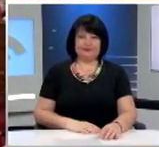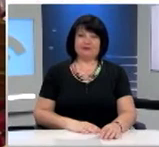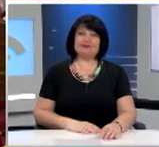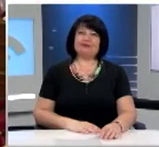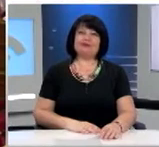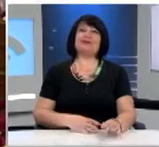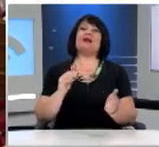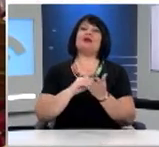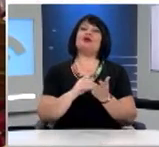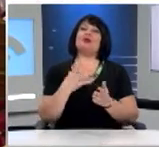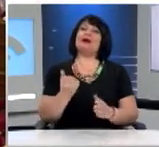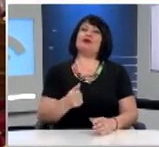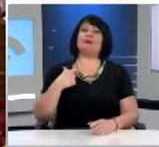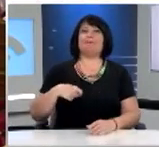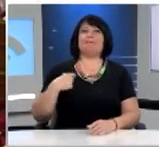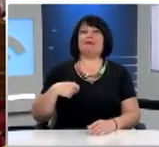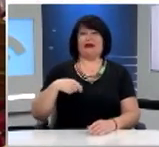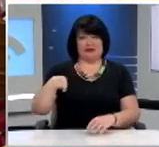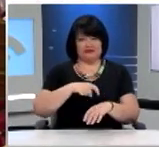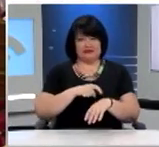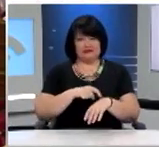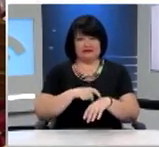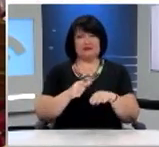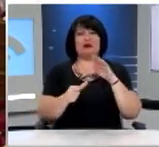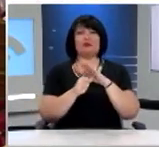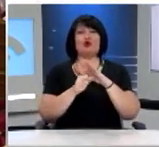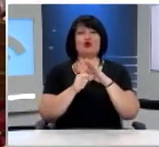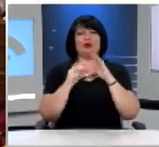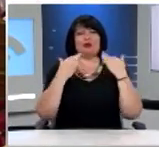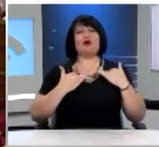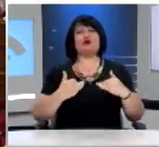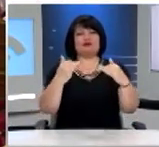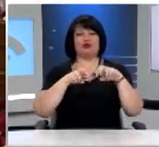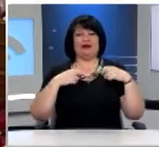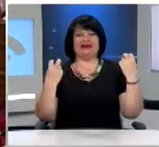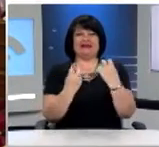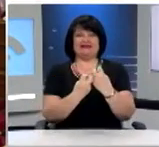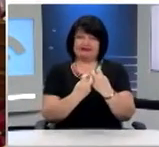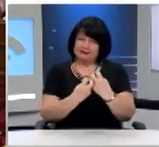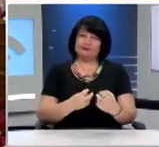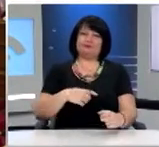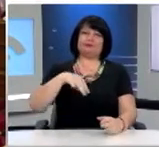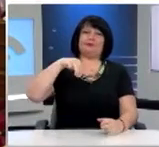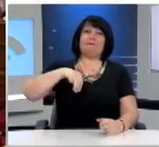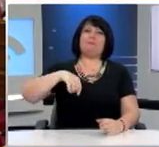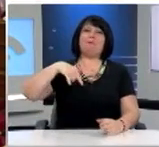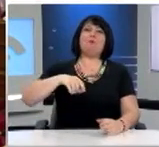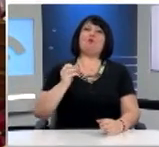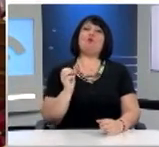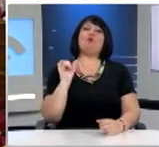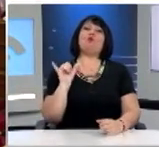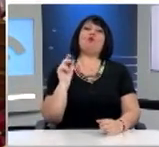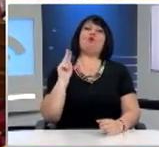Καθώς επίσης και τα μέλη του σημερινού Προεδρείου της Βουλής. Ο κύριος Αθανάσιος Μπούρας, τρίτος